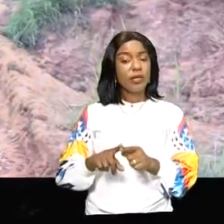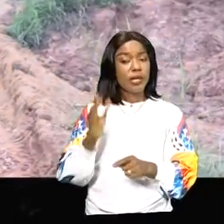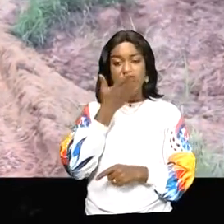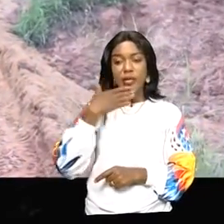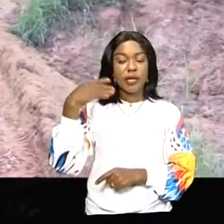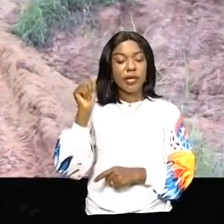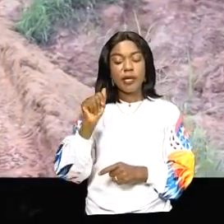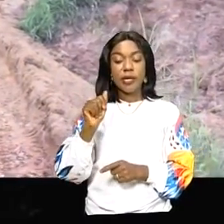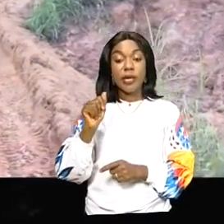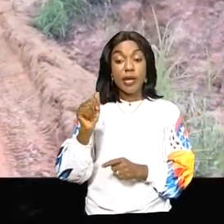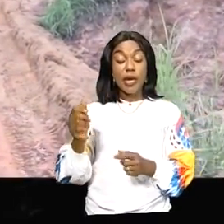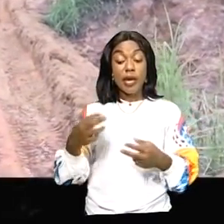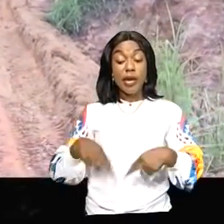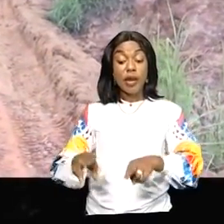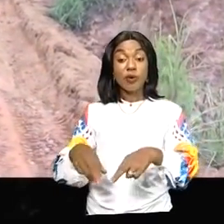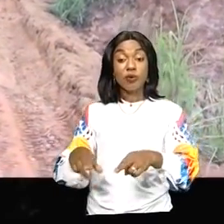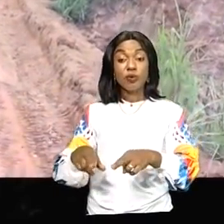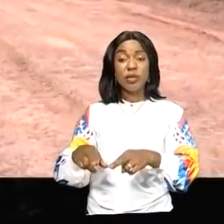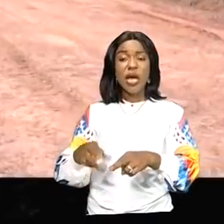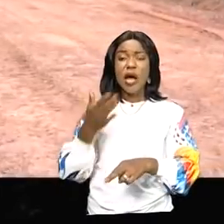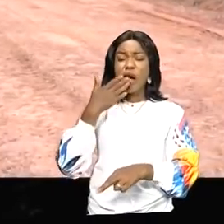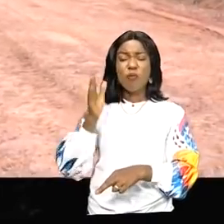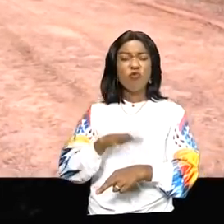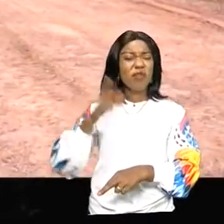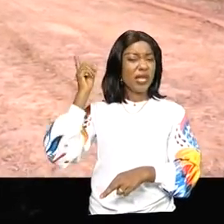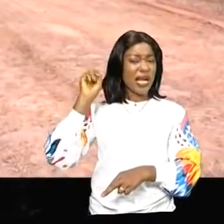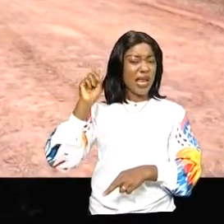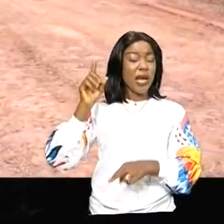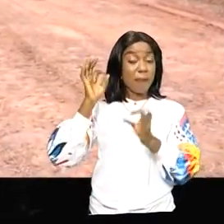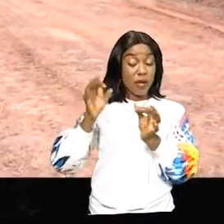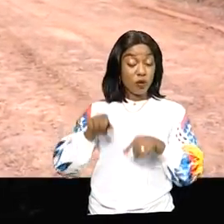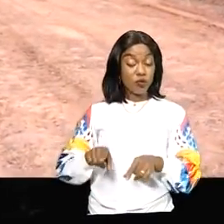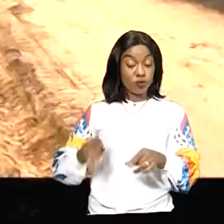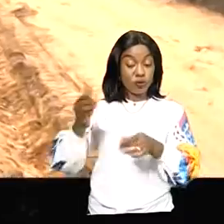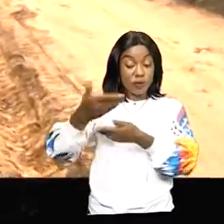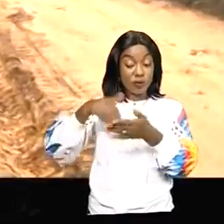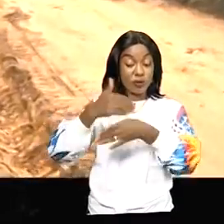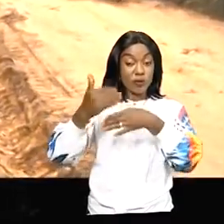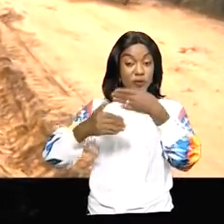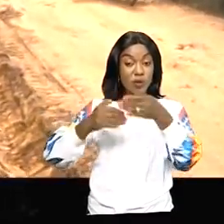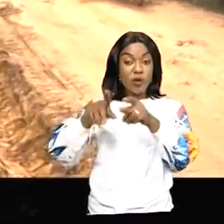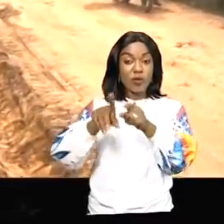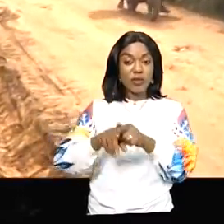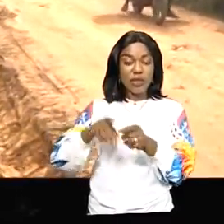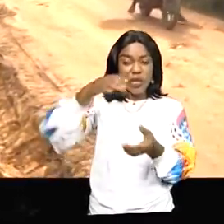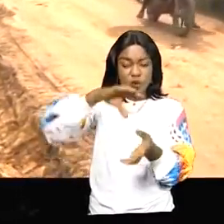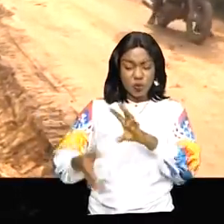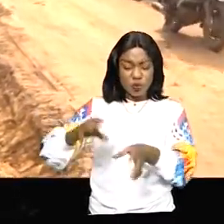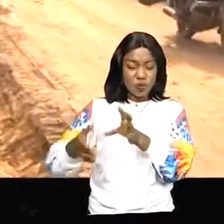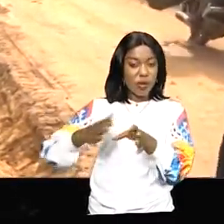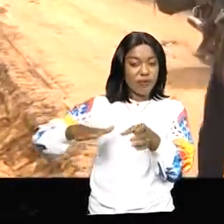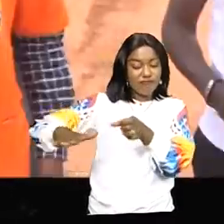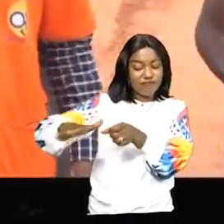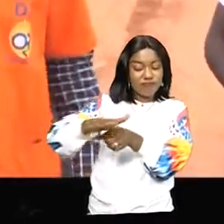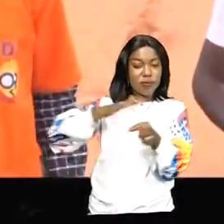Une route hier en dégradation très avancée est aujourd'hui en pleine réhabilitation. Même les bourbiers, qui constituaient un